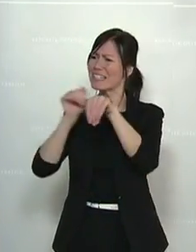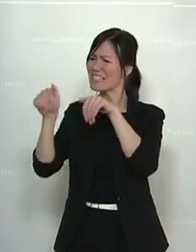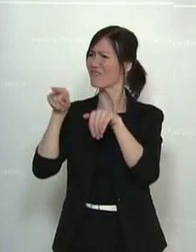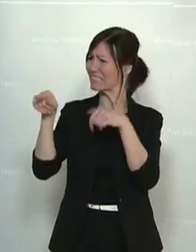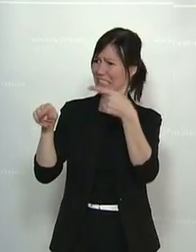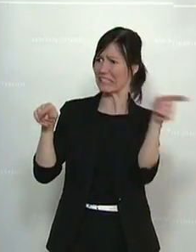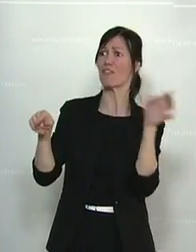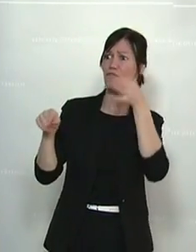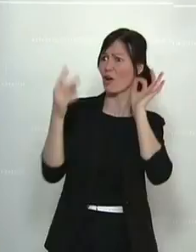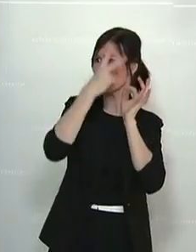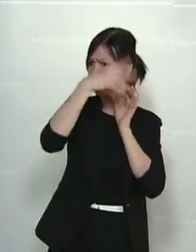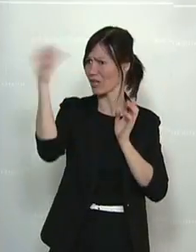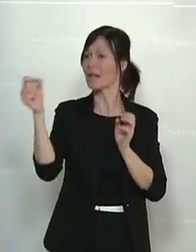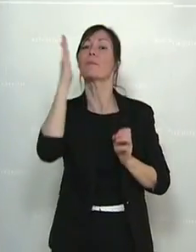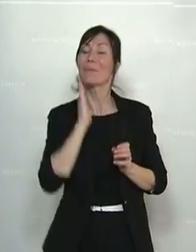ausreichende Frauenpensionen.